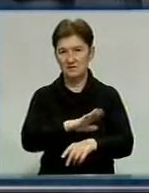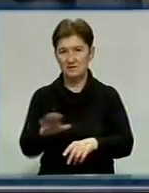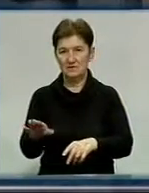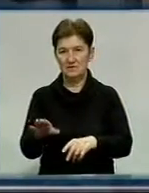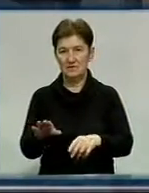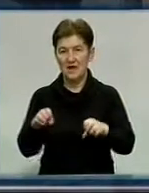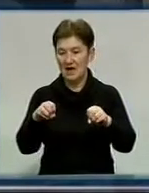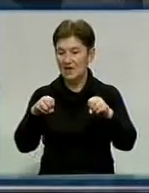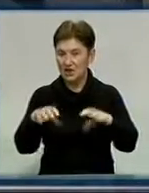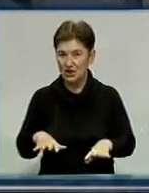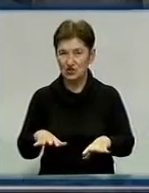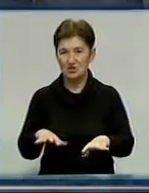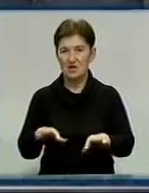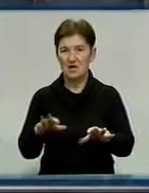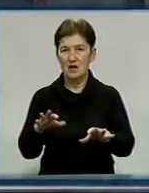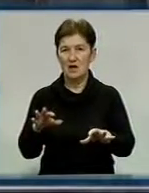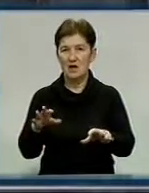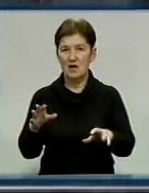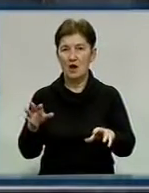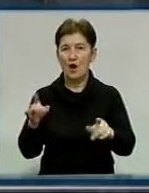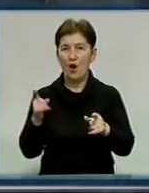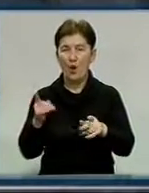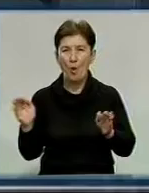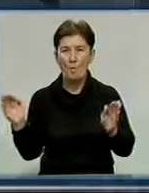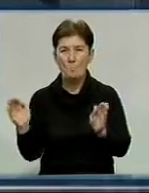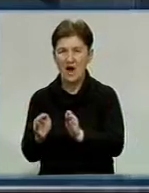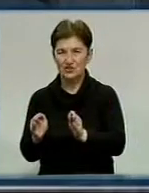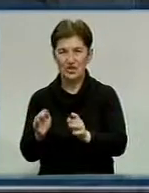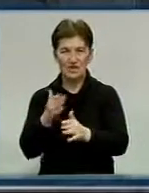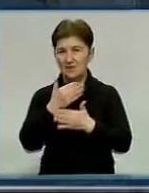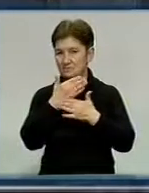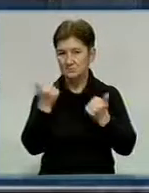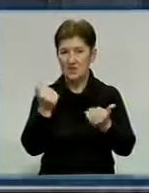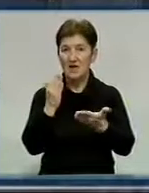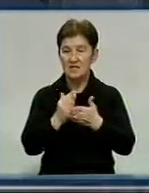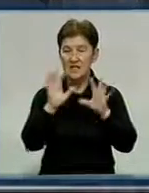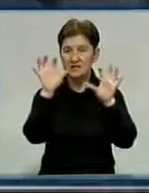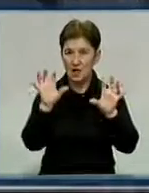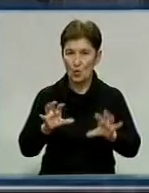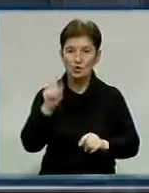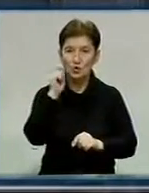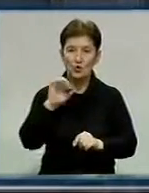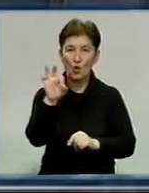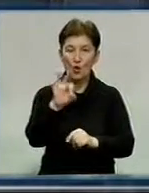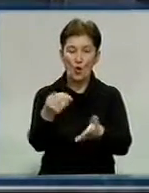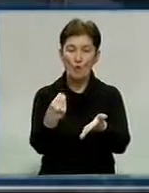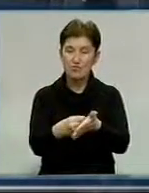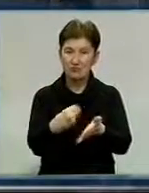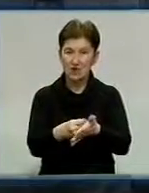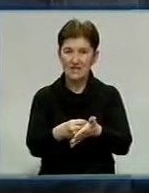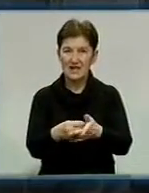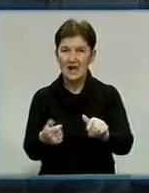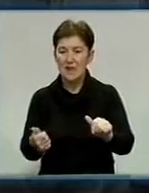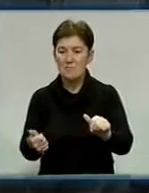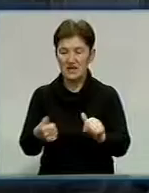рішення стосовно якихось обмежень дії лікарні немає. Є тільки закон України про бюджет, який підмінив фінансування